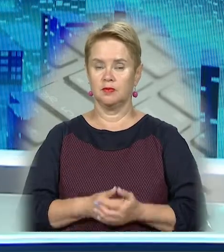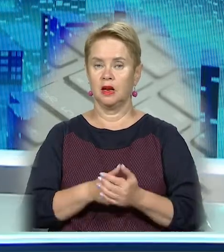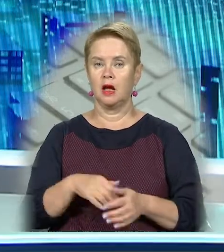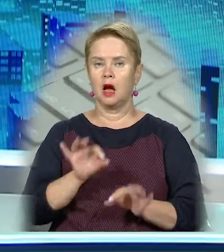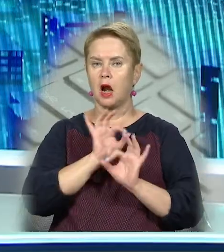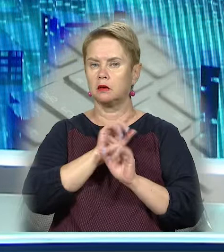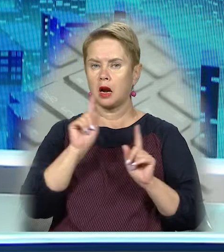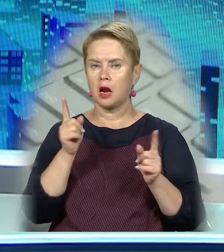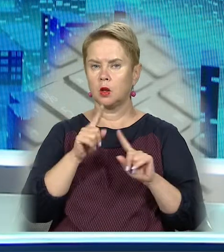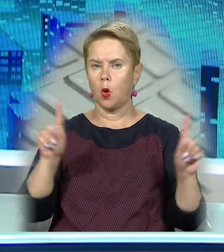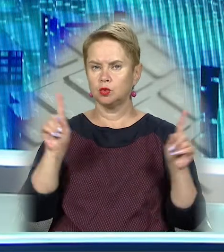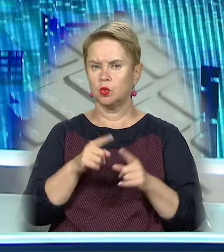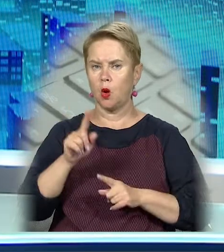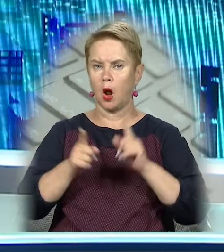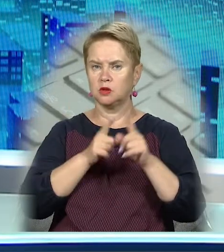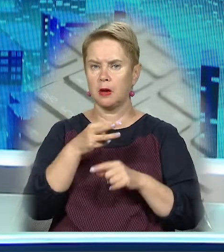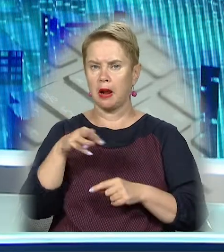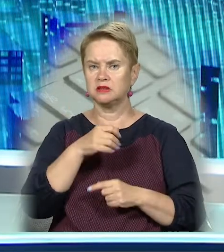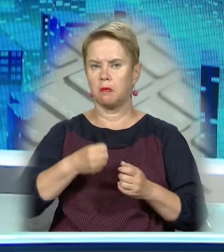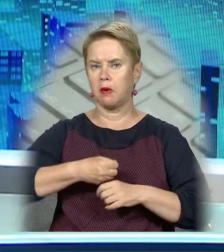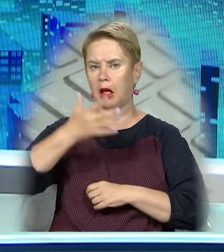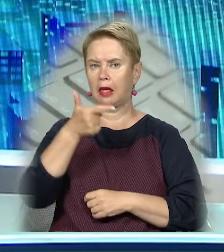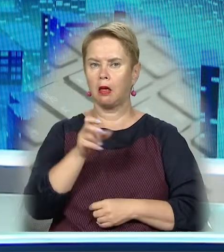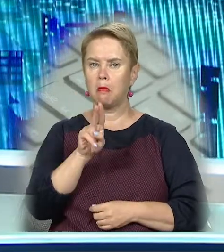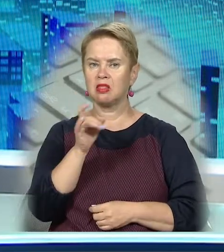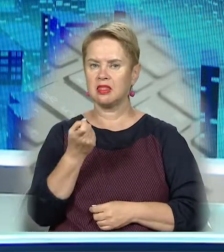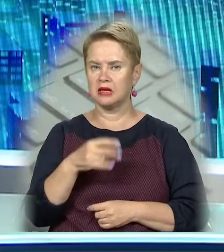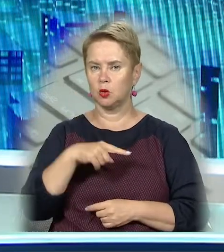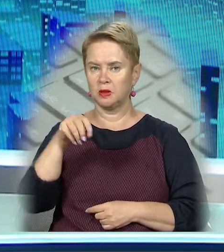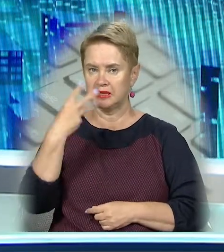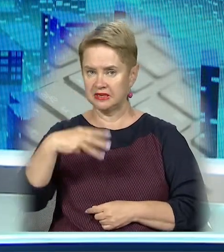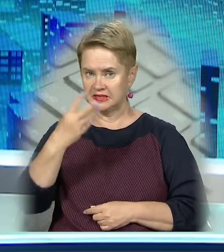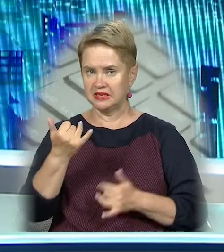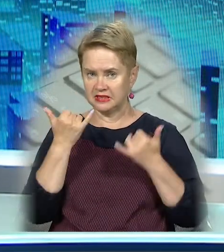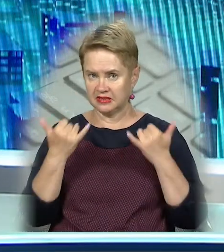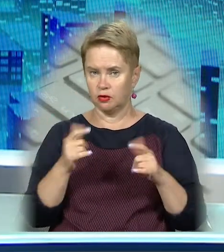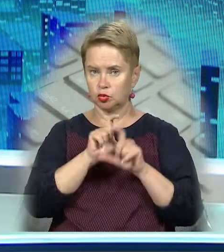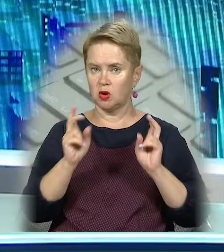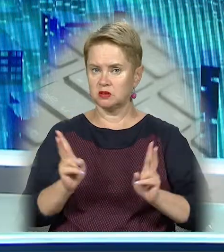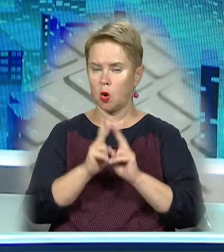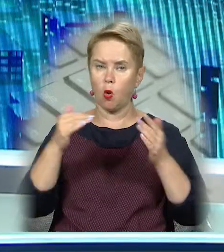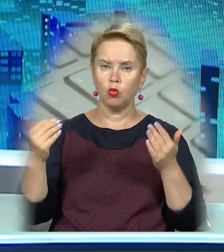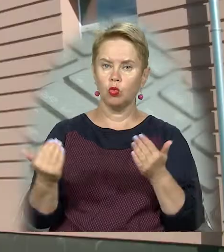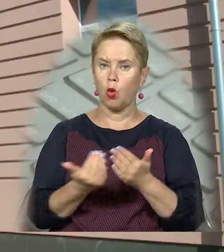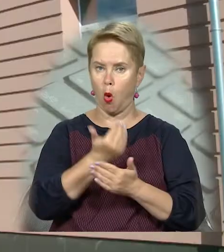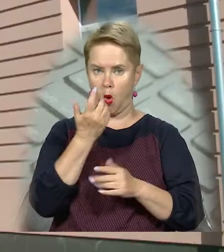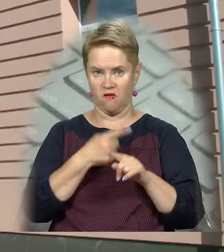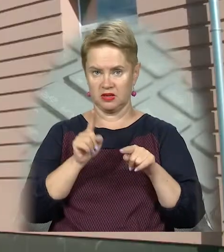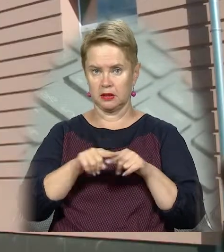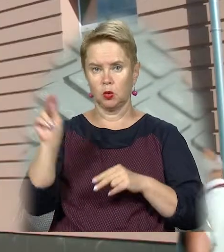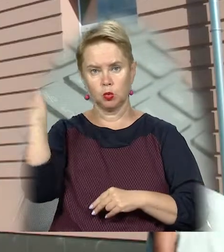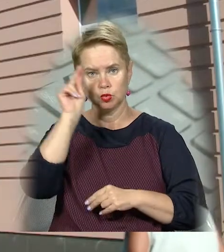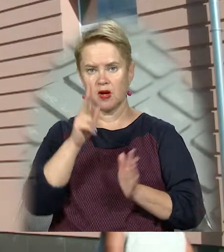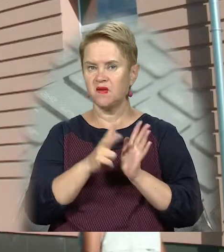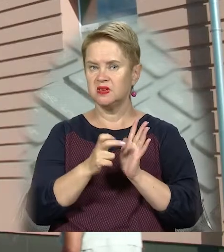Грандіозну реконструкцію завершено. Маріїнська багатопрофільна гімназія номер 33. Сьогодні зустріла школярів вже оновленою. Наразі